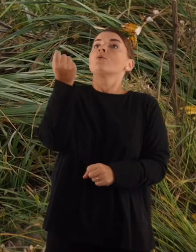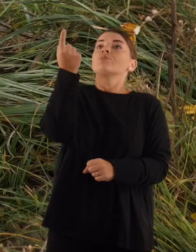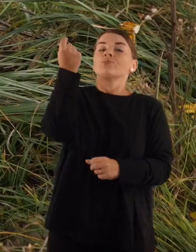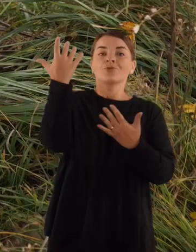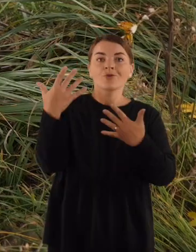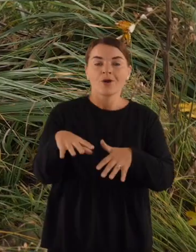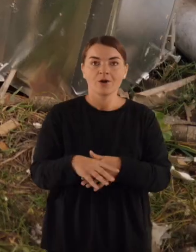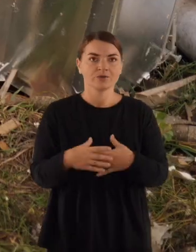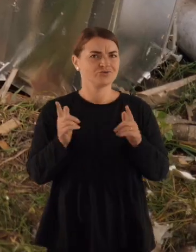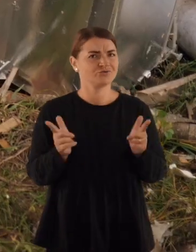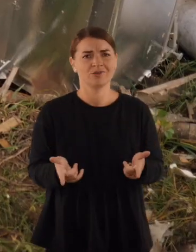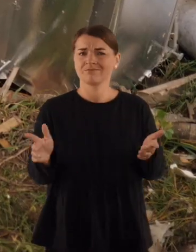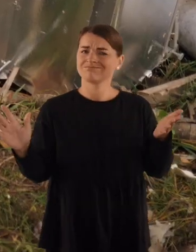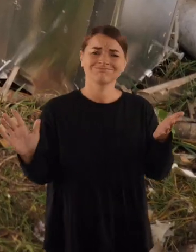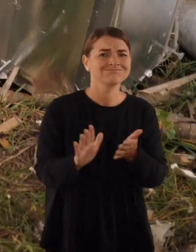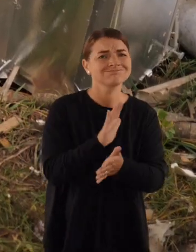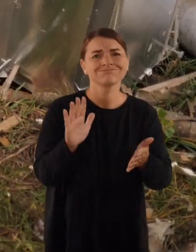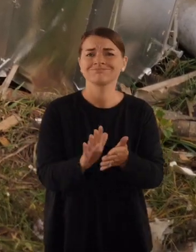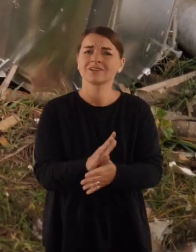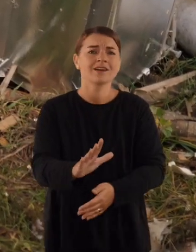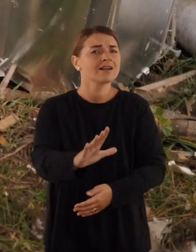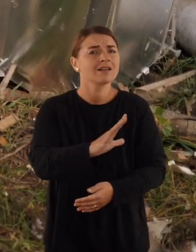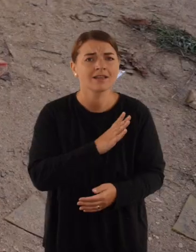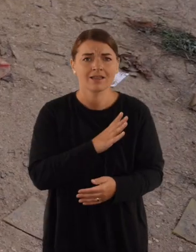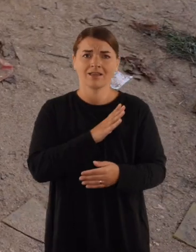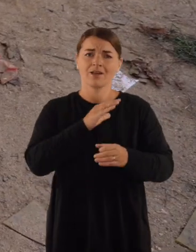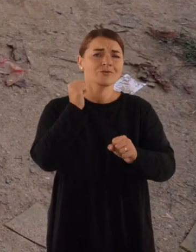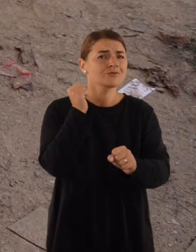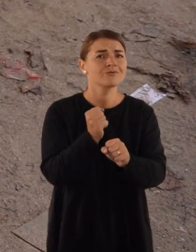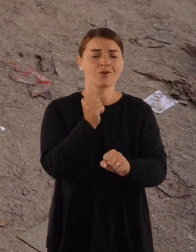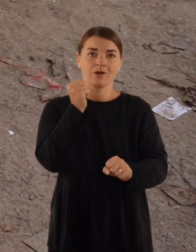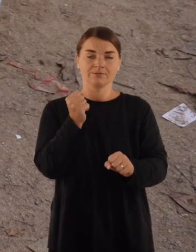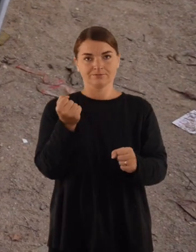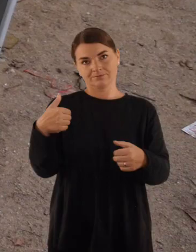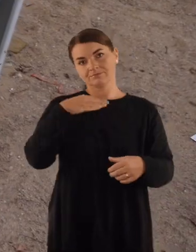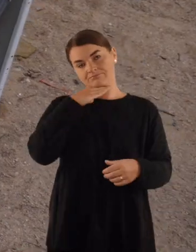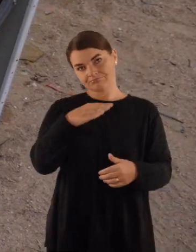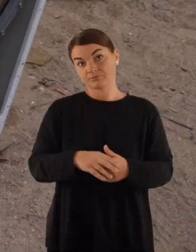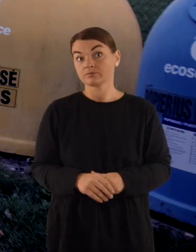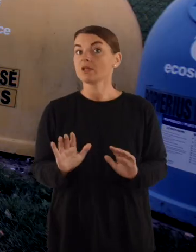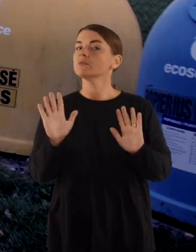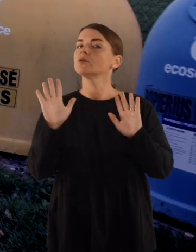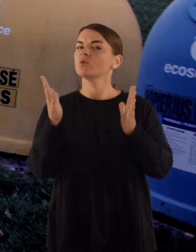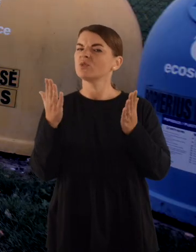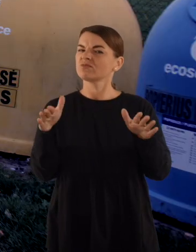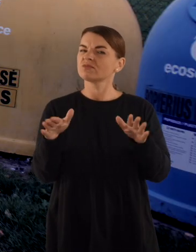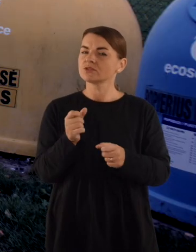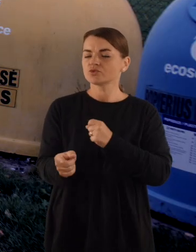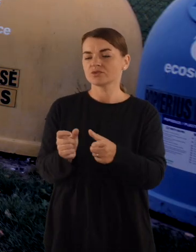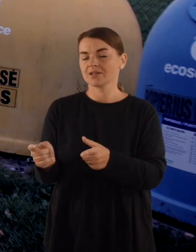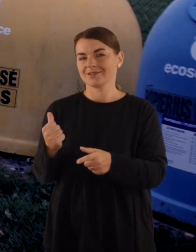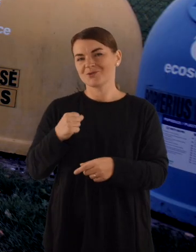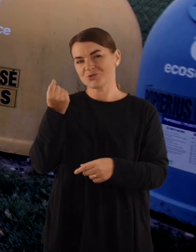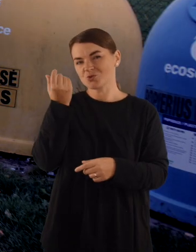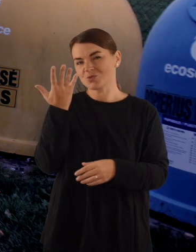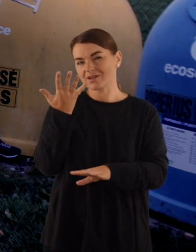paaiškinti. Na, negalima to daryti ir vis savai mes suprantama. Ir net jeigu tiek kas daro, tai bukiai supranta, kad